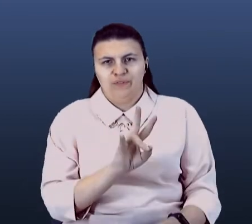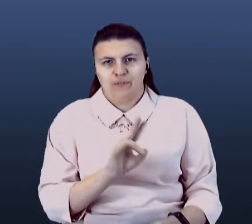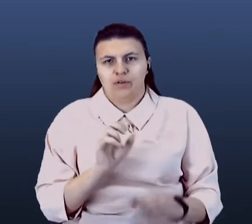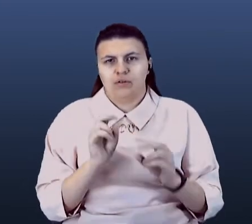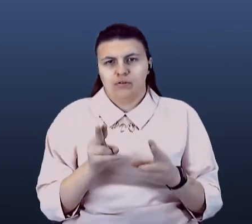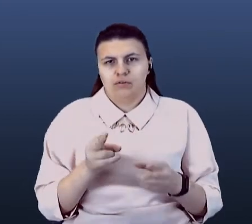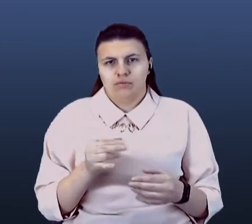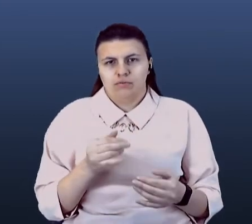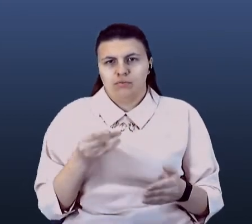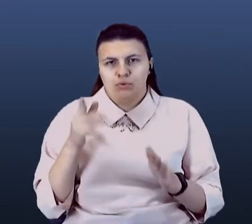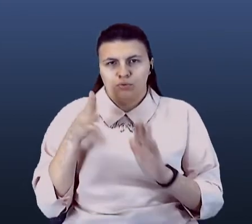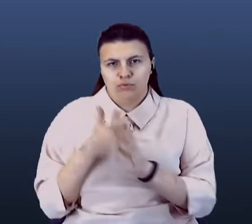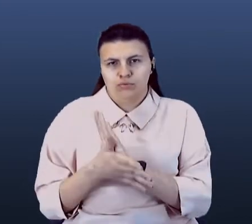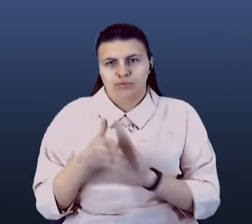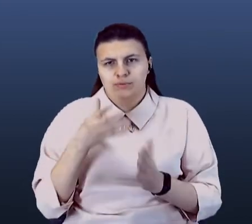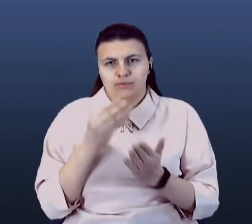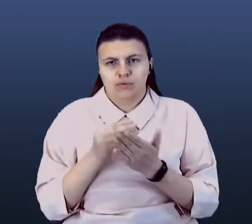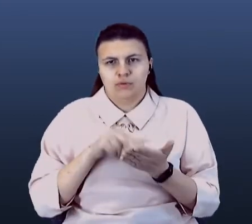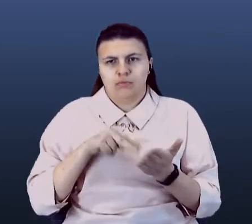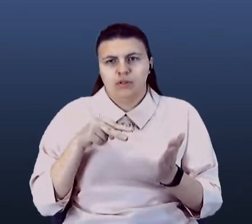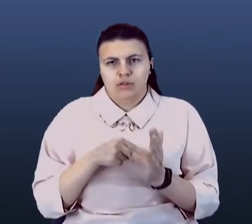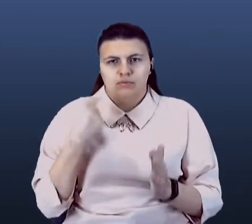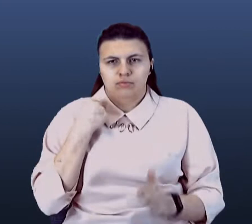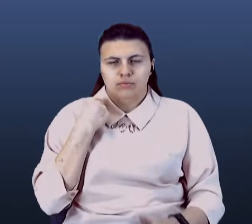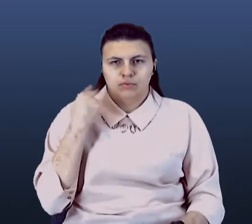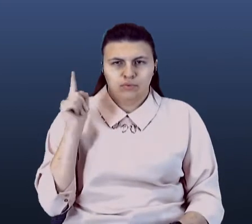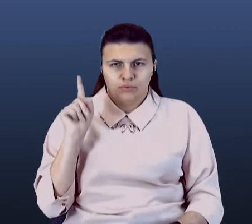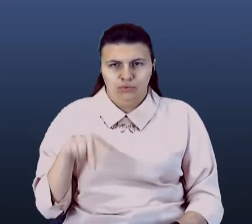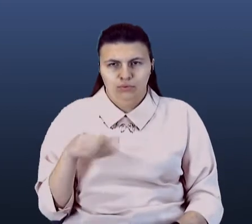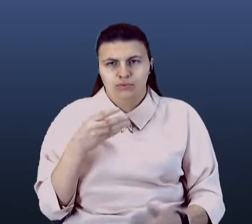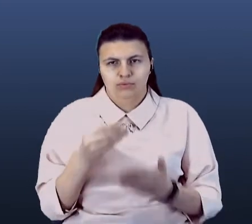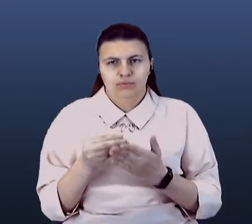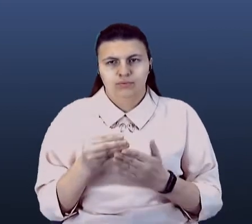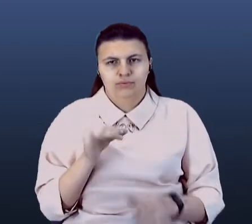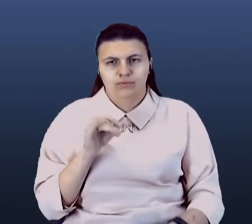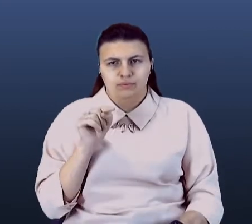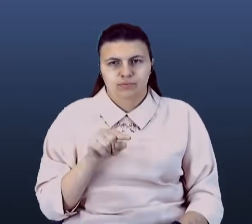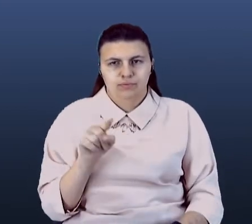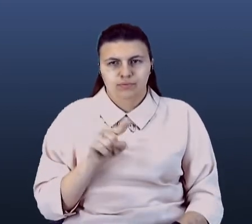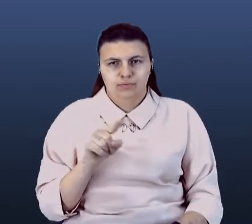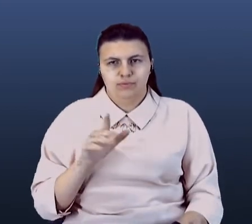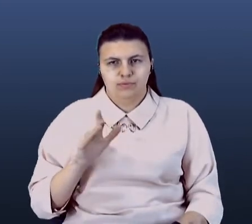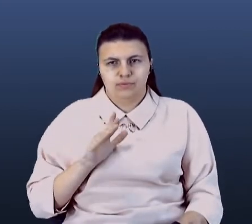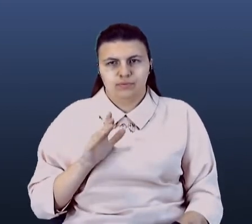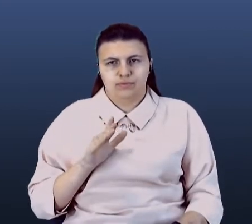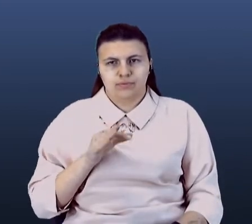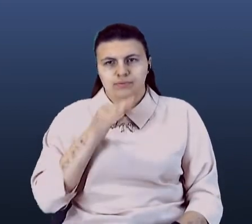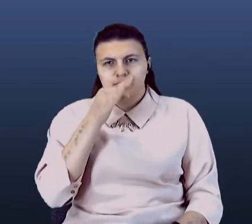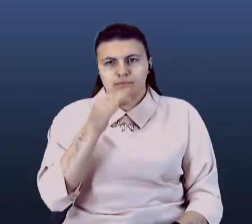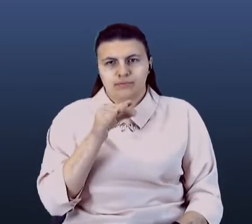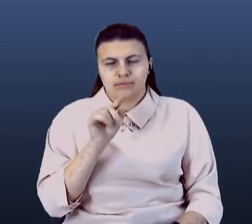розходи, у них теж свої налоги. І то, що було сказано, що